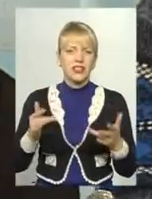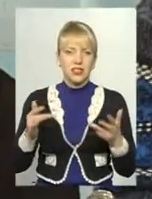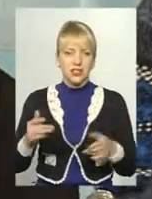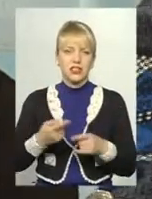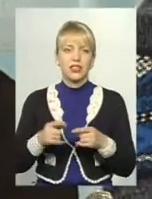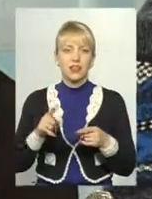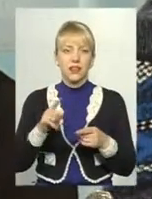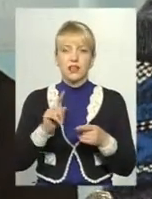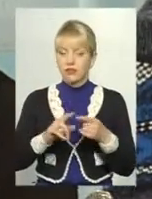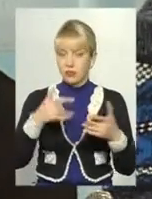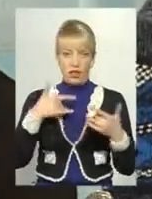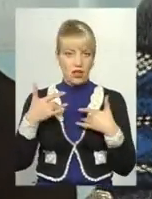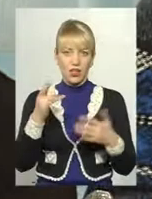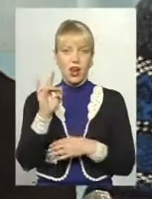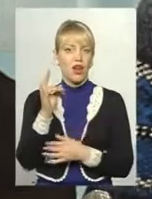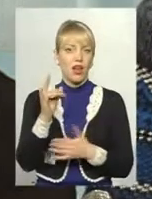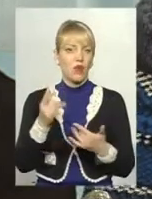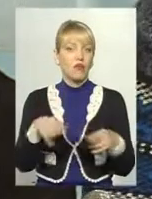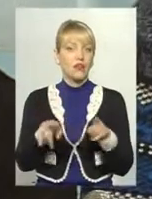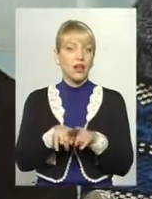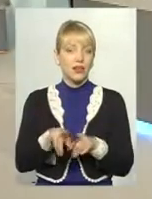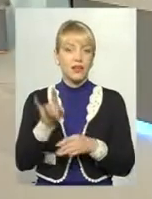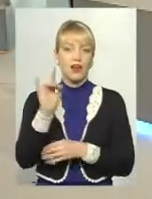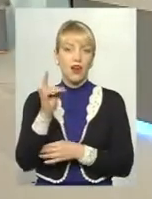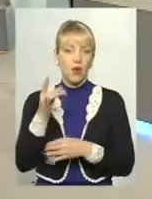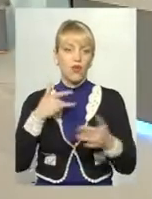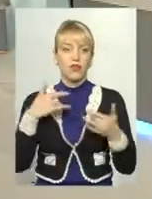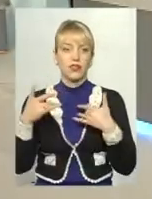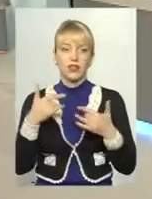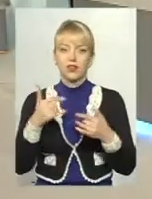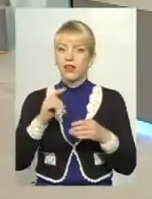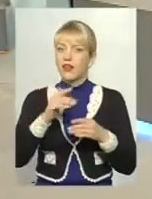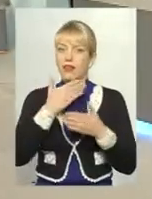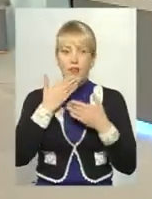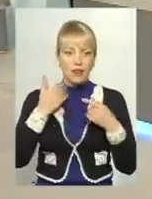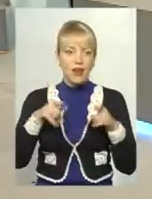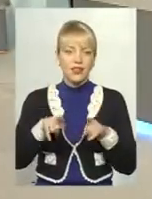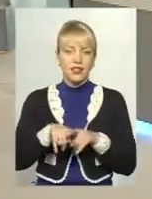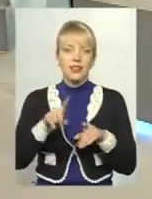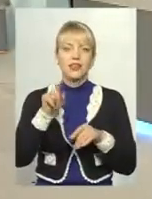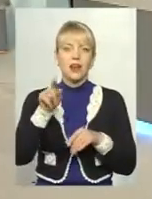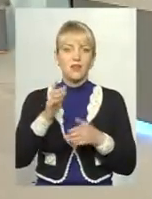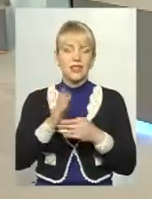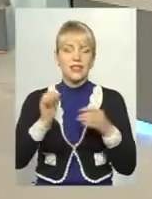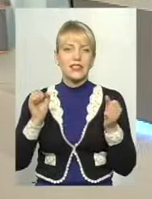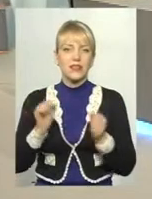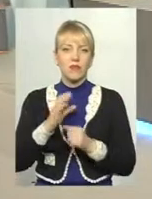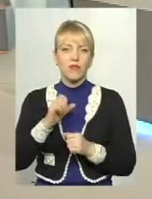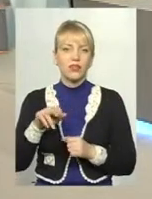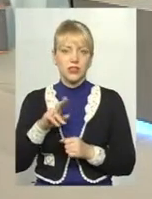Це є так, театр ляльковий. Таких лялькових театрів, знов таки, немає теж з тим зимовим садом, з усім.